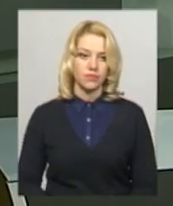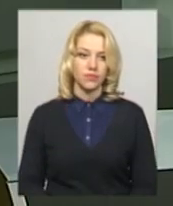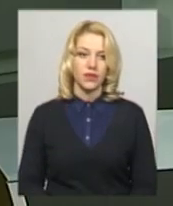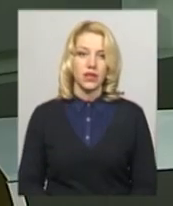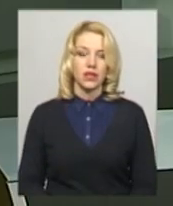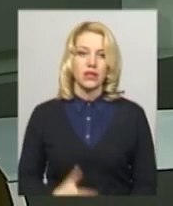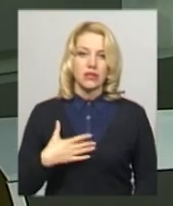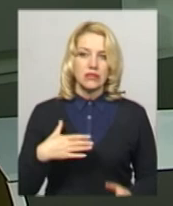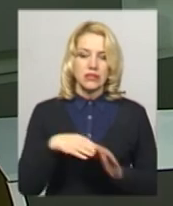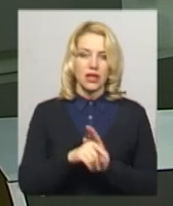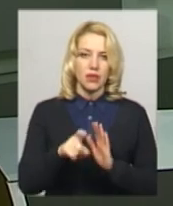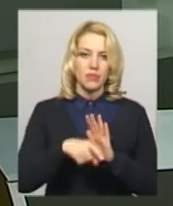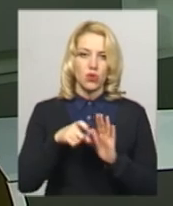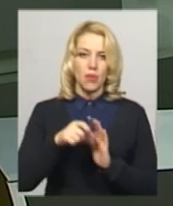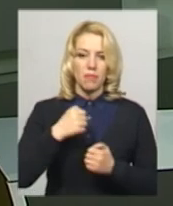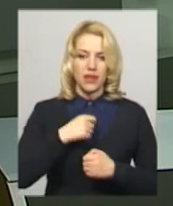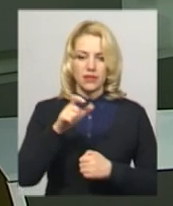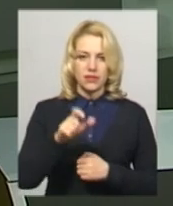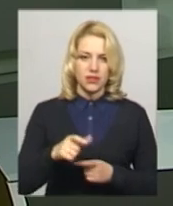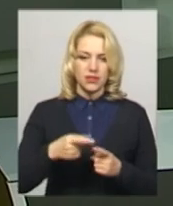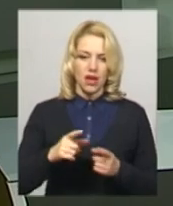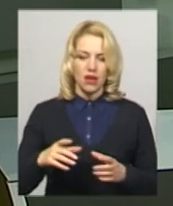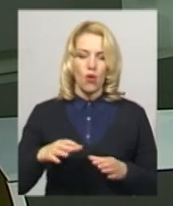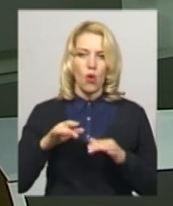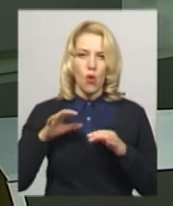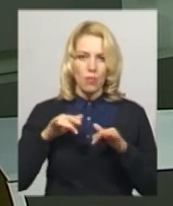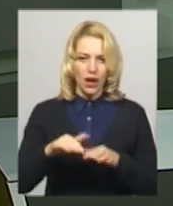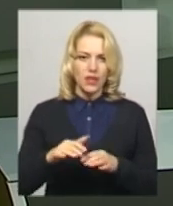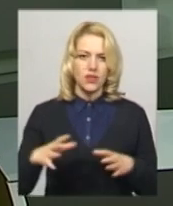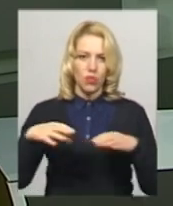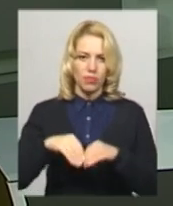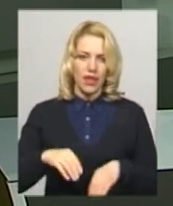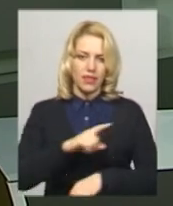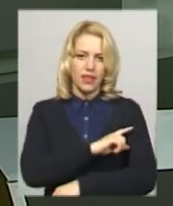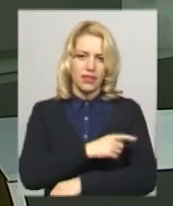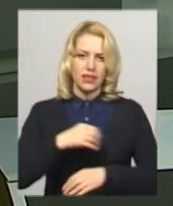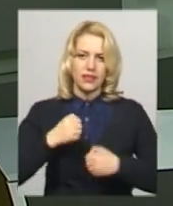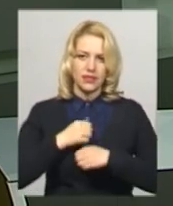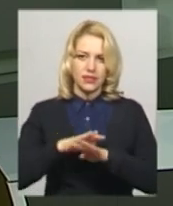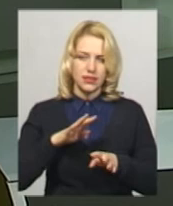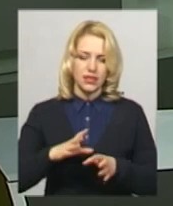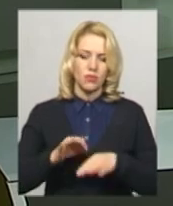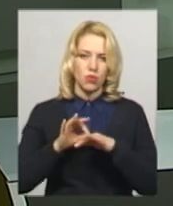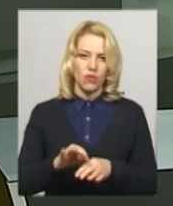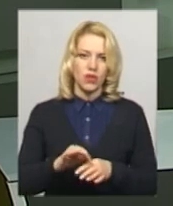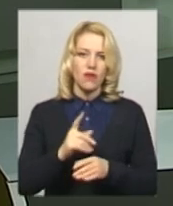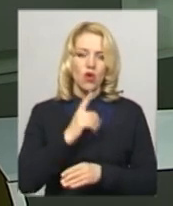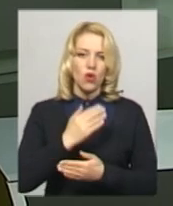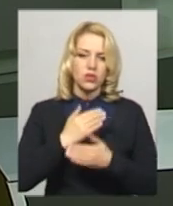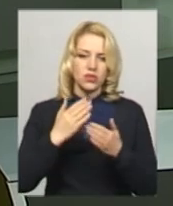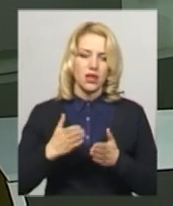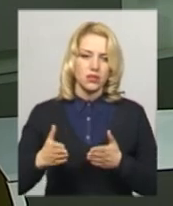Загибли на Донбасі бійця операції об'єднаних сил хмельничанина Володимира Коваля сьогодні провели в останній путь. 51